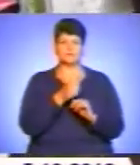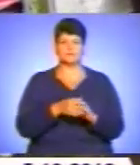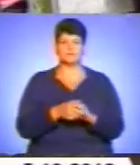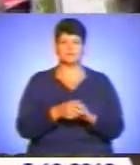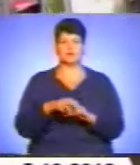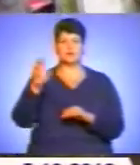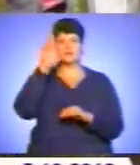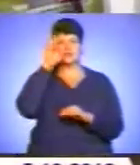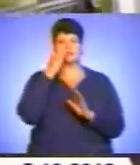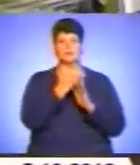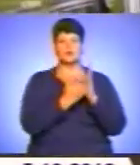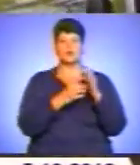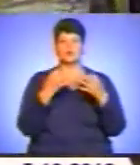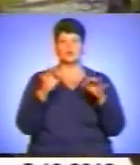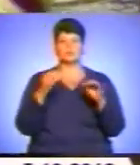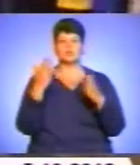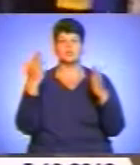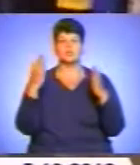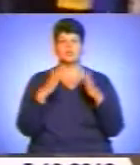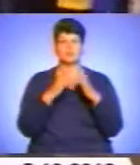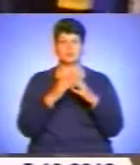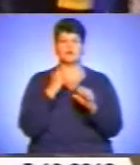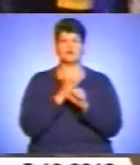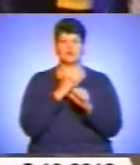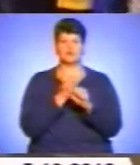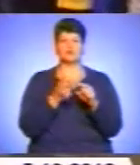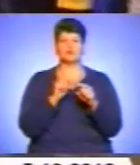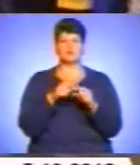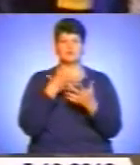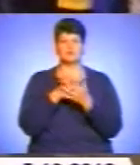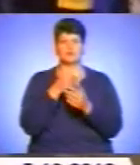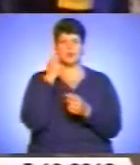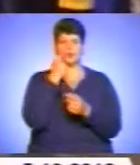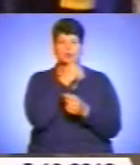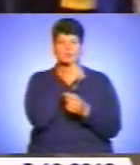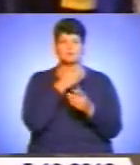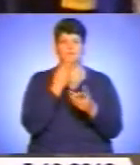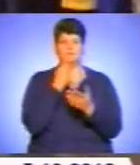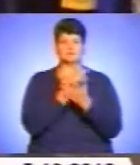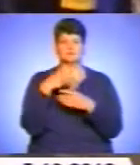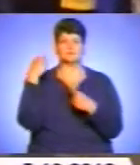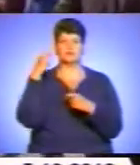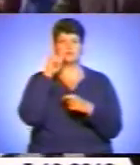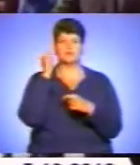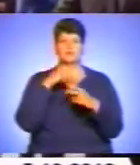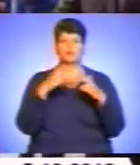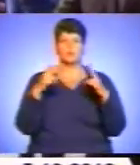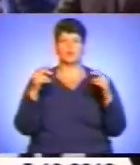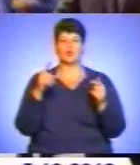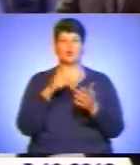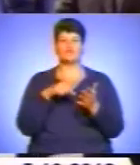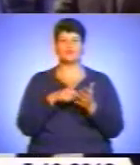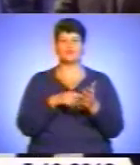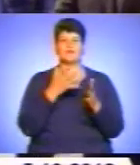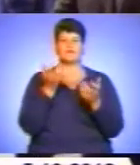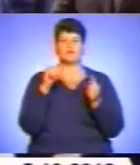Державна програма «Доступне житло» працює. У цьому на власні очі переконався президент України у Дніпропетровську, де взяв участь у